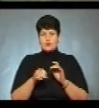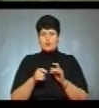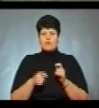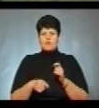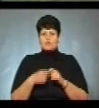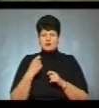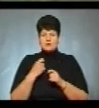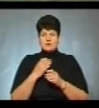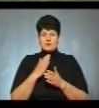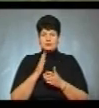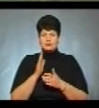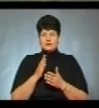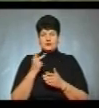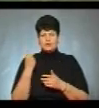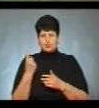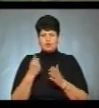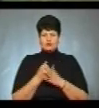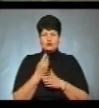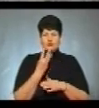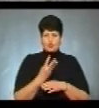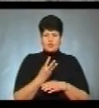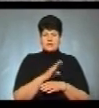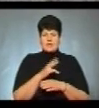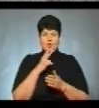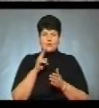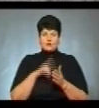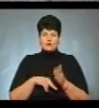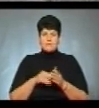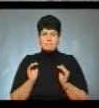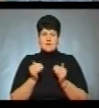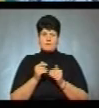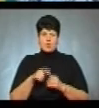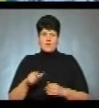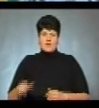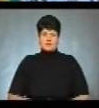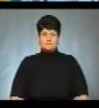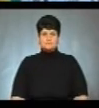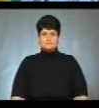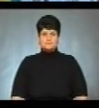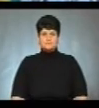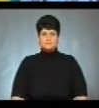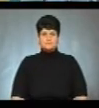несе відповідальність від одного до трьох неоподаткових міні громадян. Анжела Шова, Юрій Багрій – Новини.